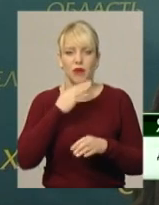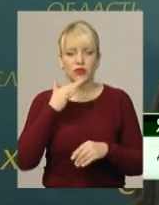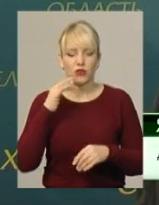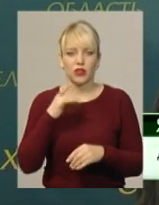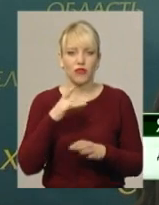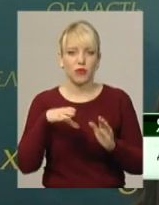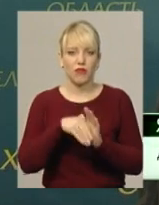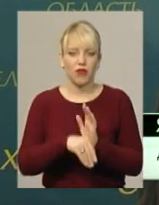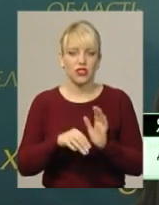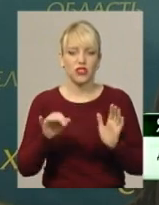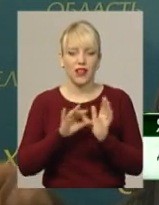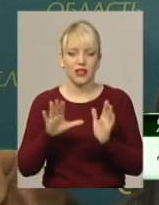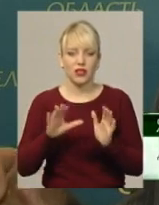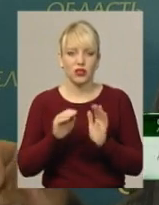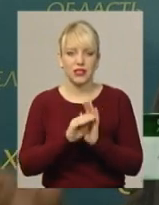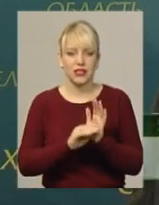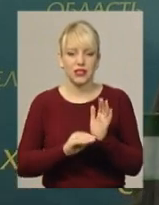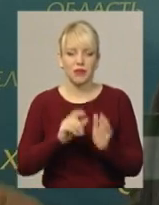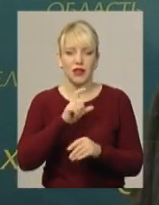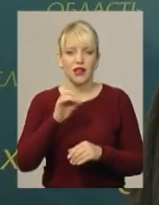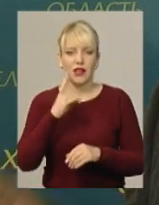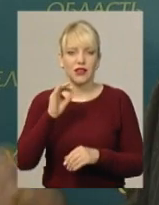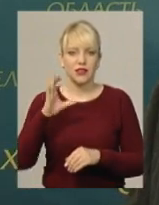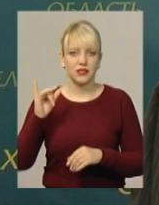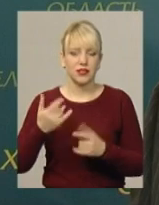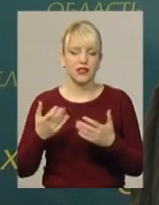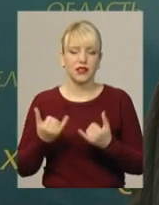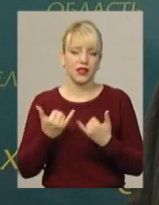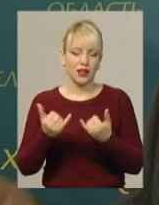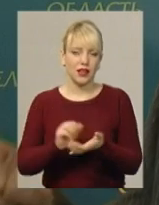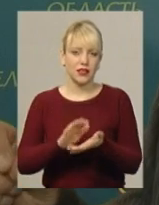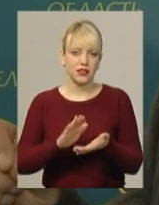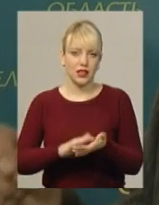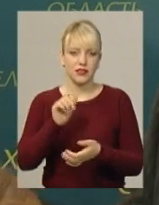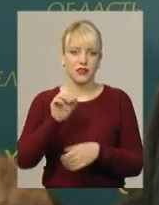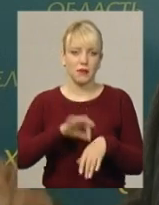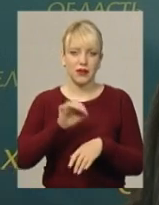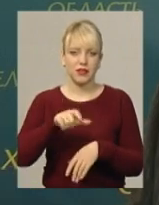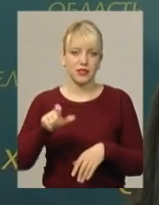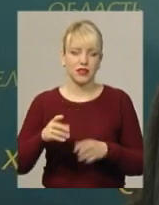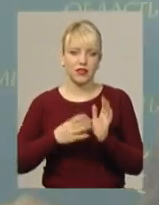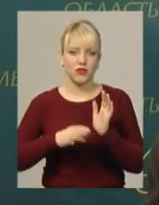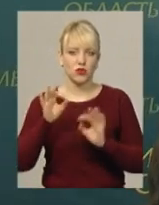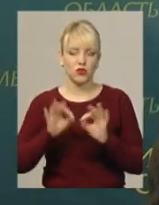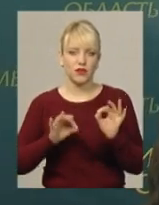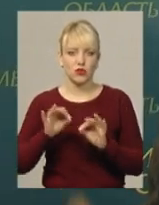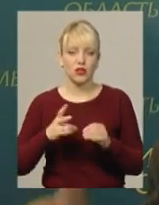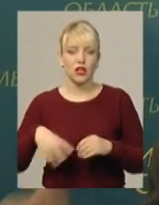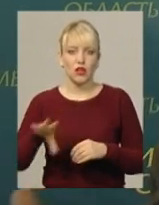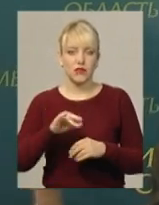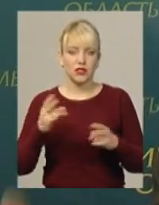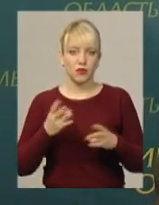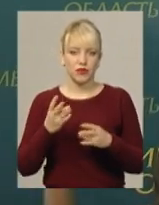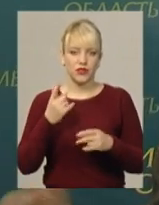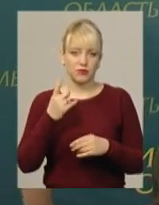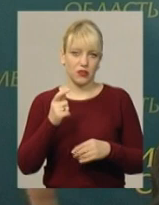електронна система «Ехелсі» для реєстрації пацієнтів, майже 90%, але всі повинні з